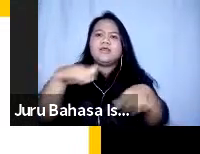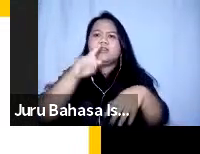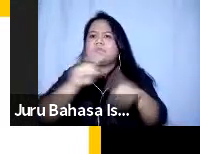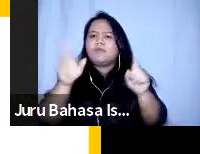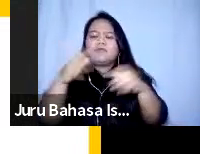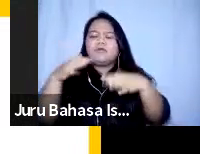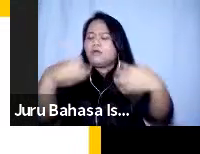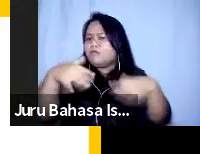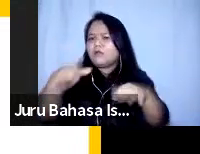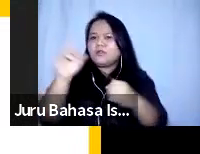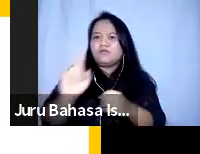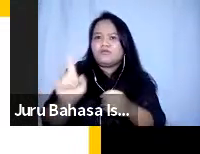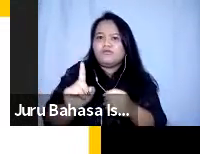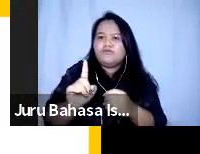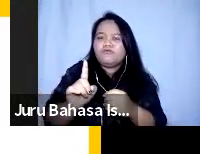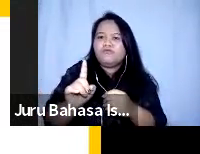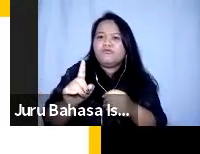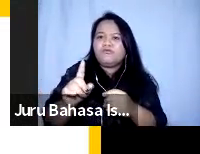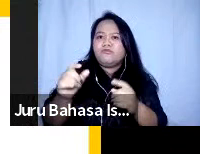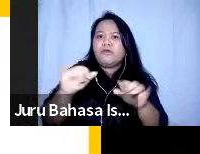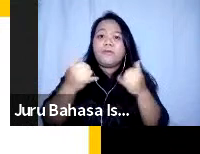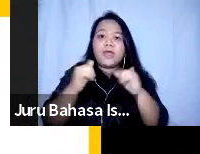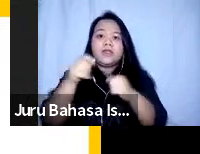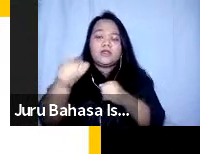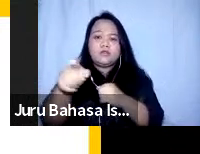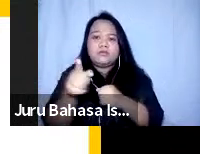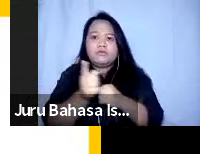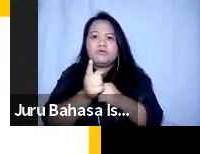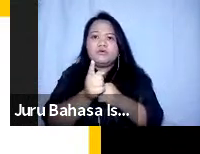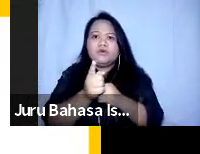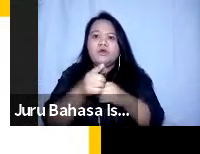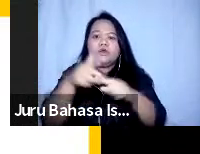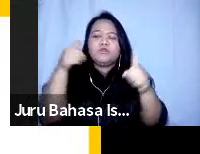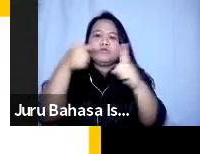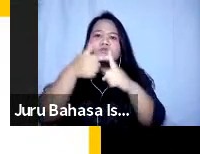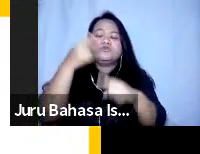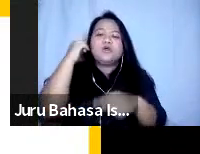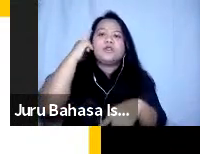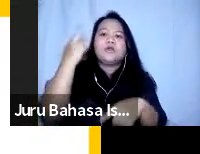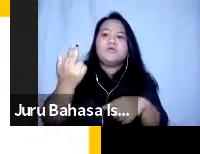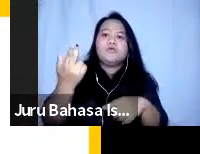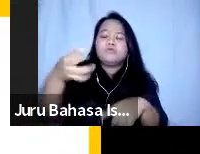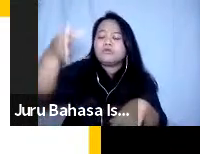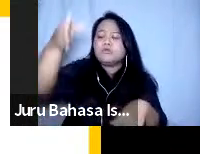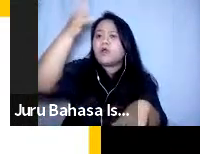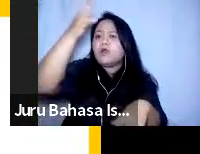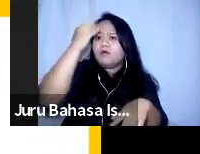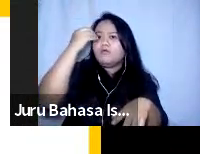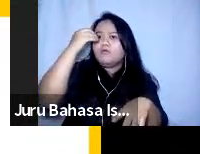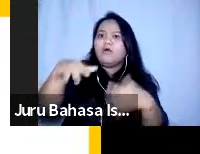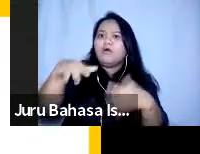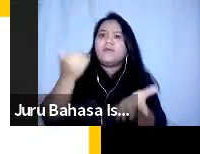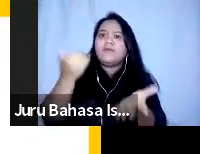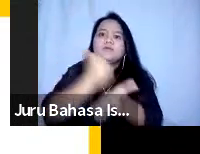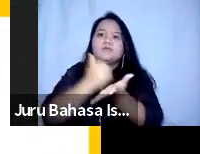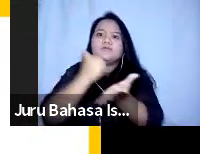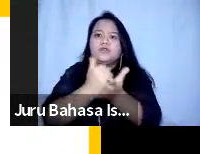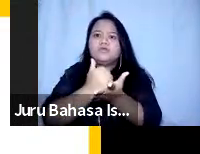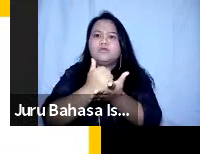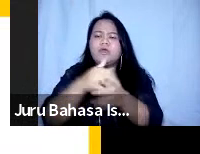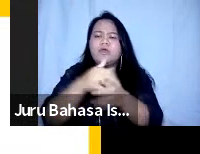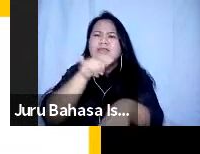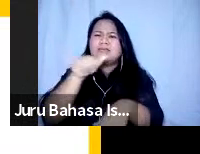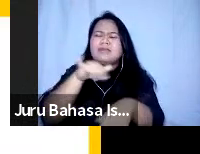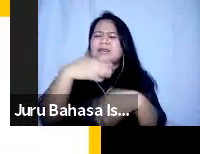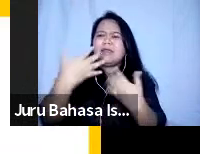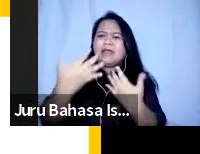dahulu jadi disini permainan kontak penalti tujuannya untuk mengetahui apa sebenarnya seperti apa